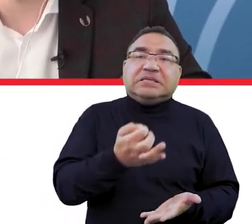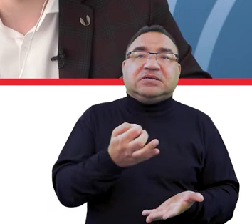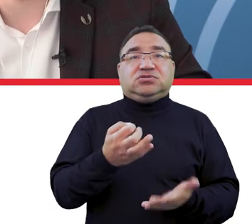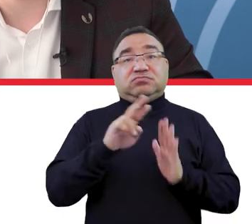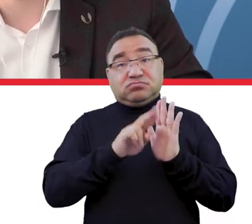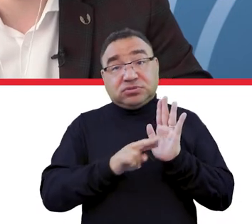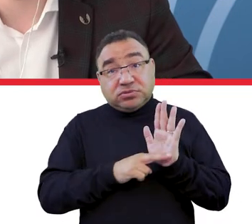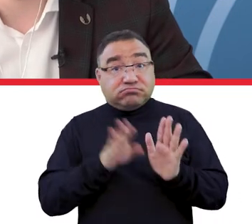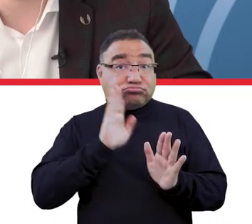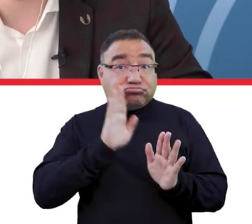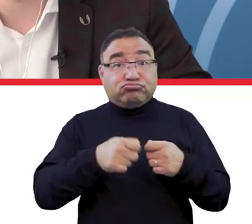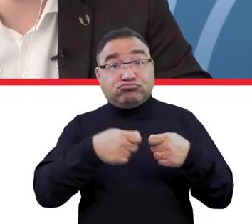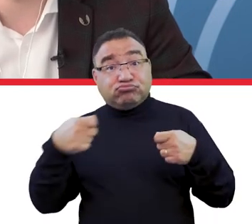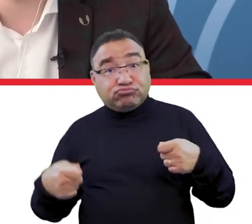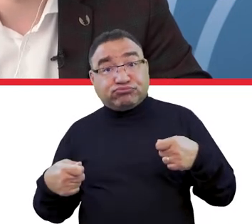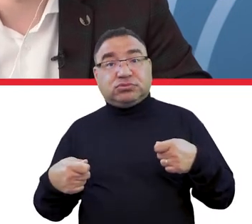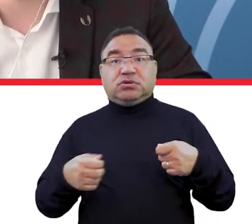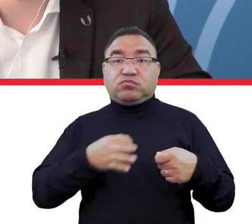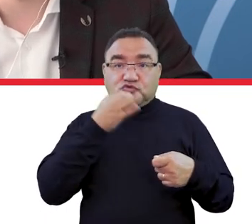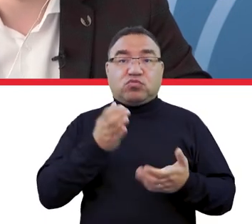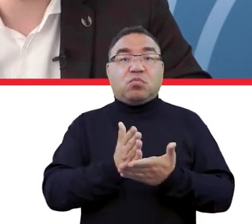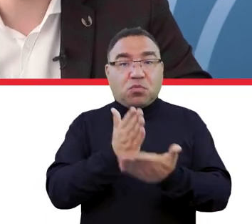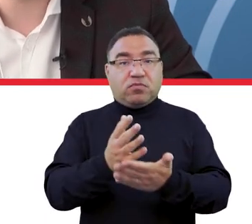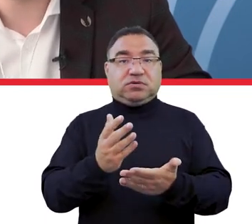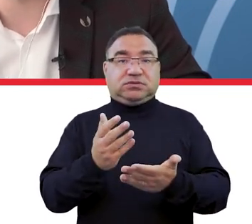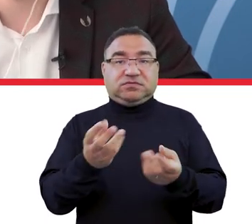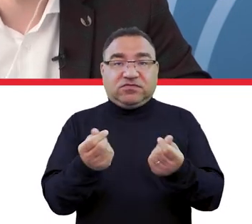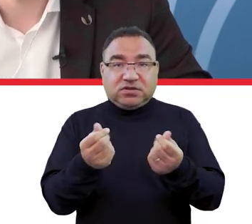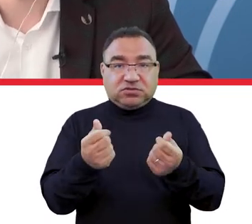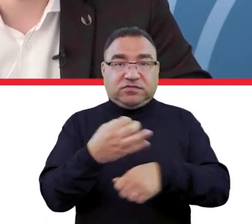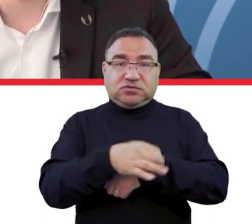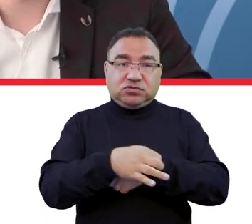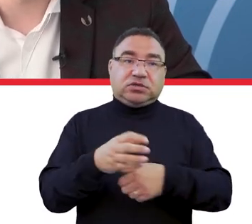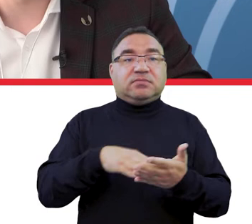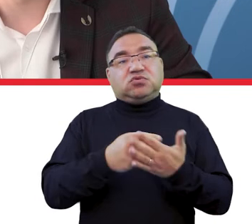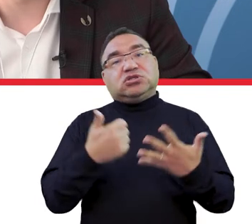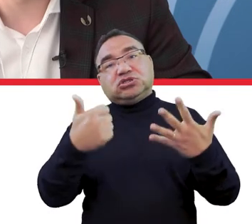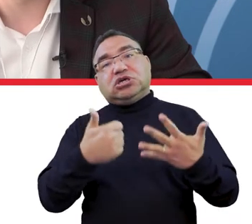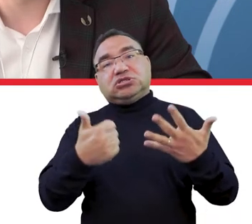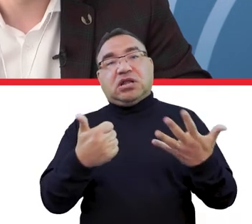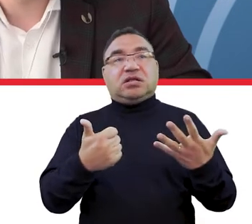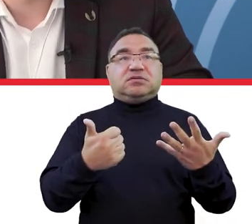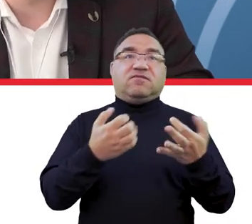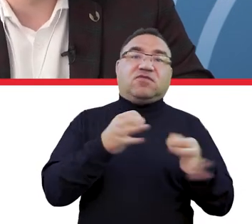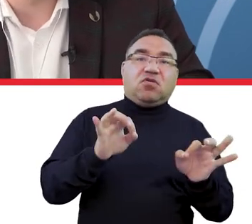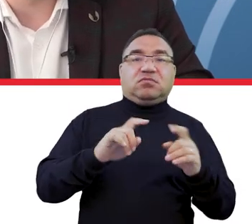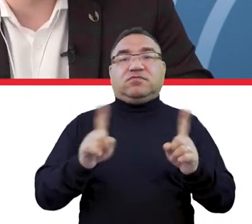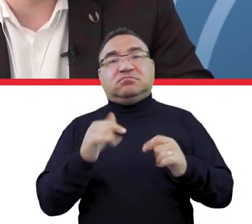czy przepisy pozostaną, bardziej liberalne przepisy dotyczące pomocy materialnej, no i kwestia 6 lat wynikające z ustawy.